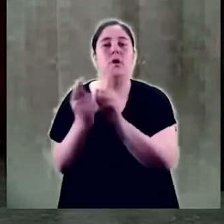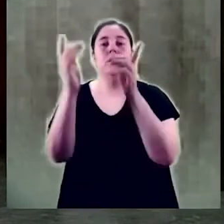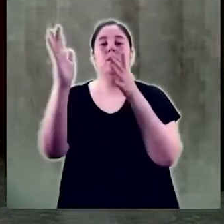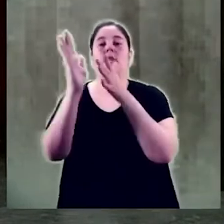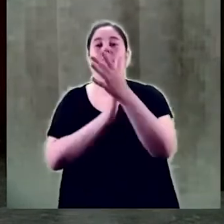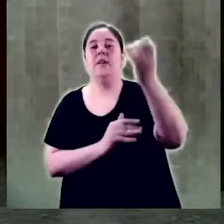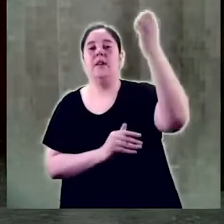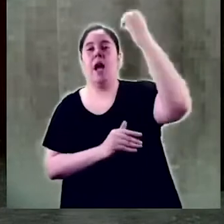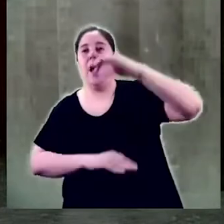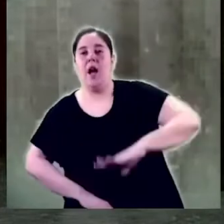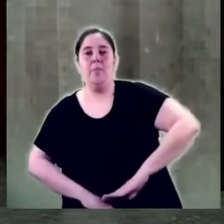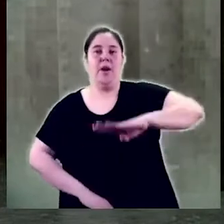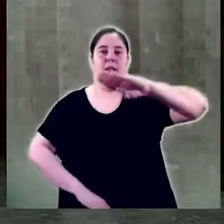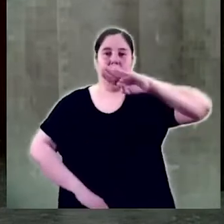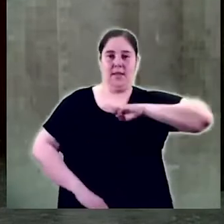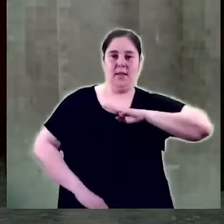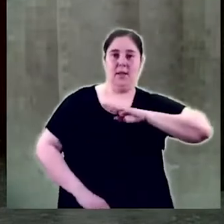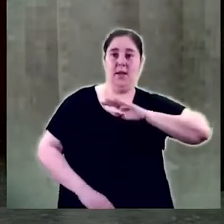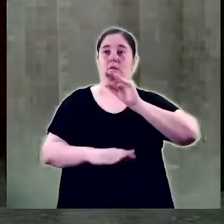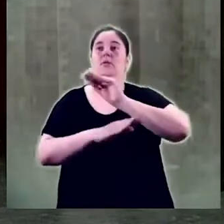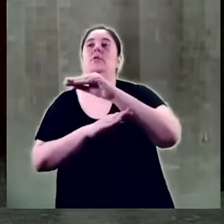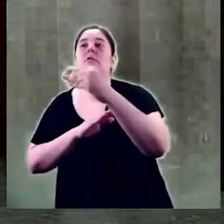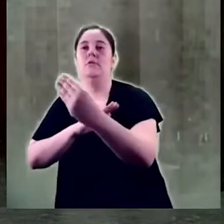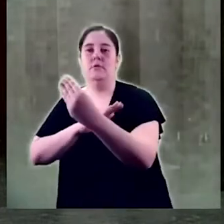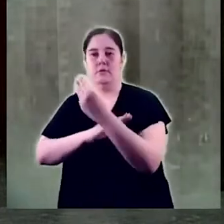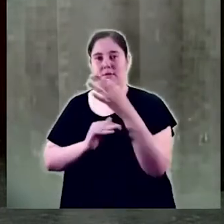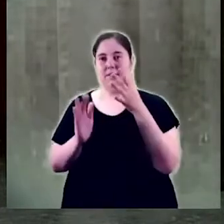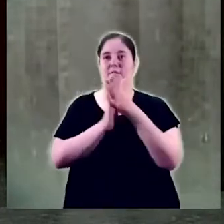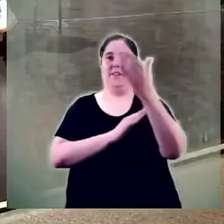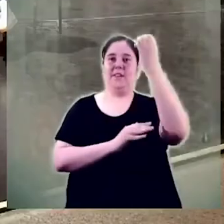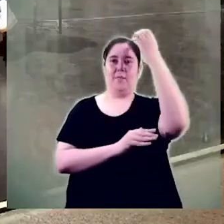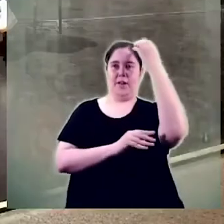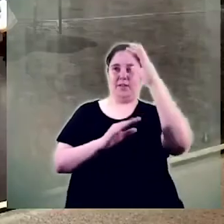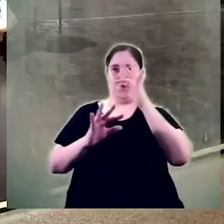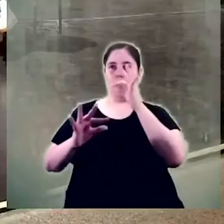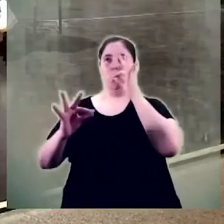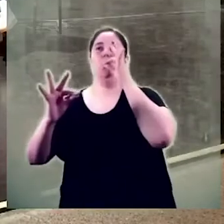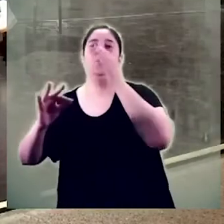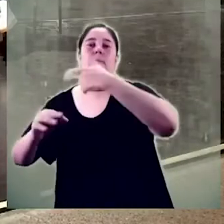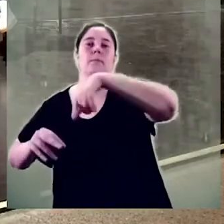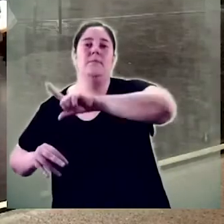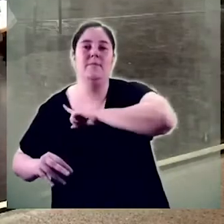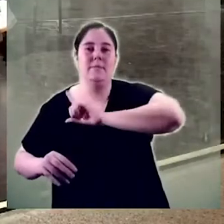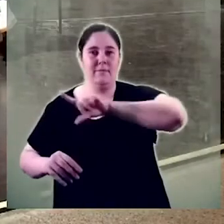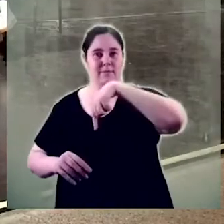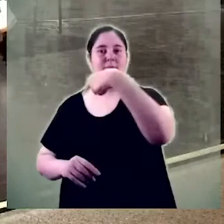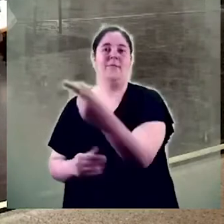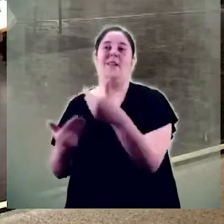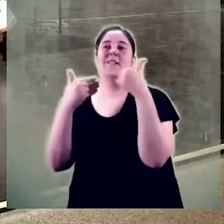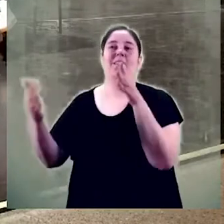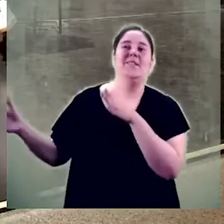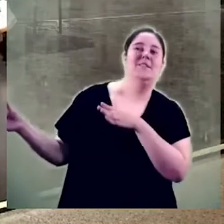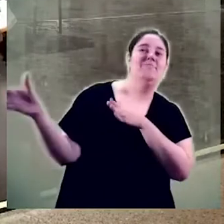bidireccional on totes ens enriquim de les relacions que hem anat construint al grau. Gràcies a totes pel premi.